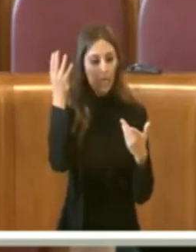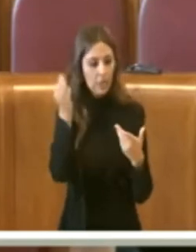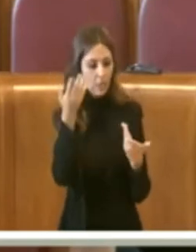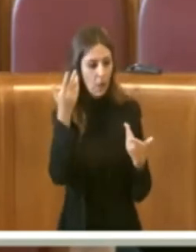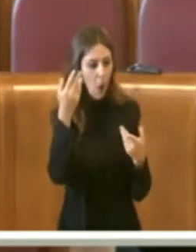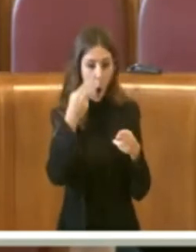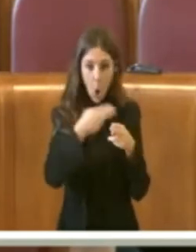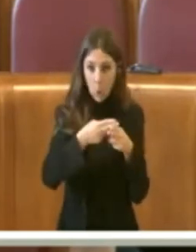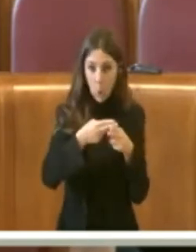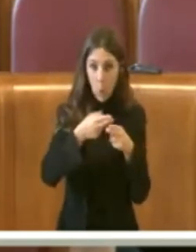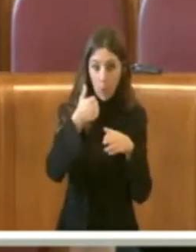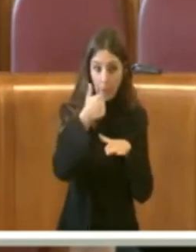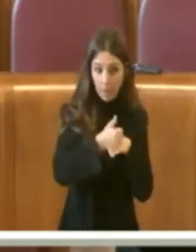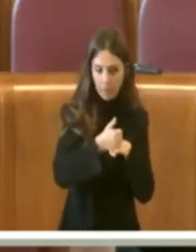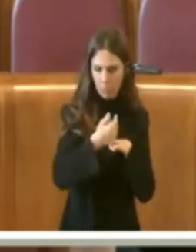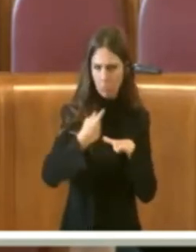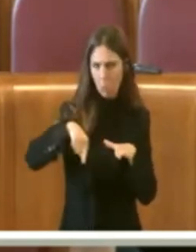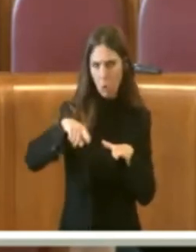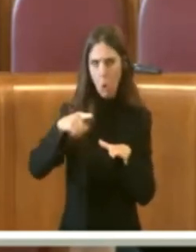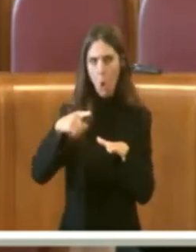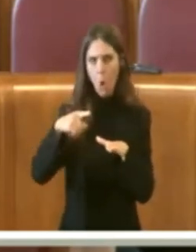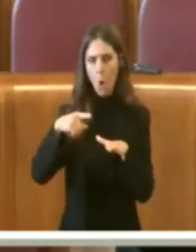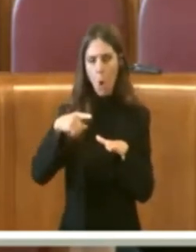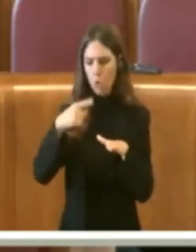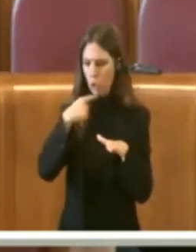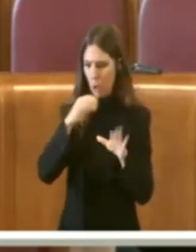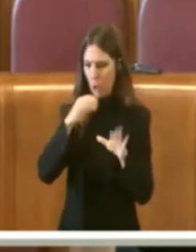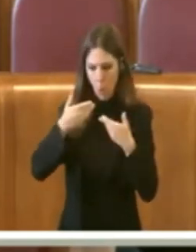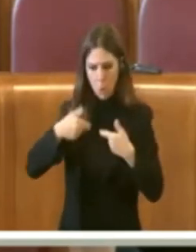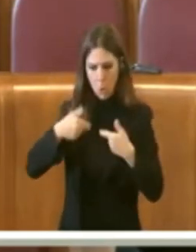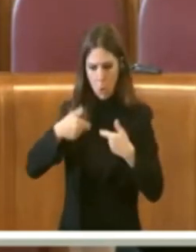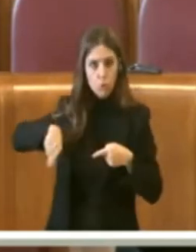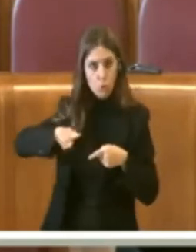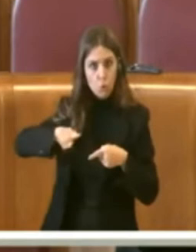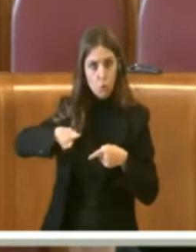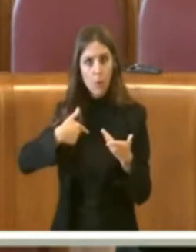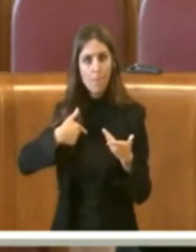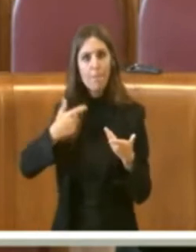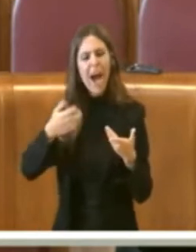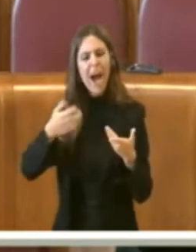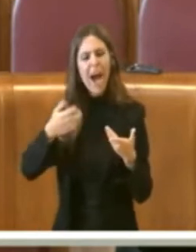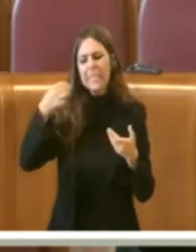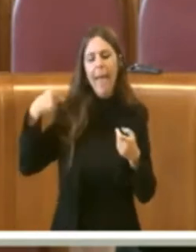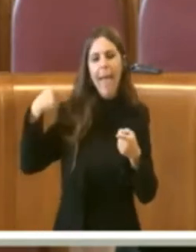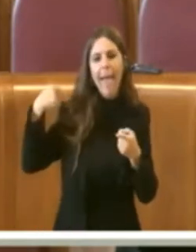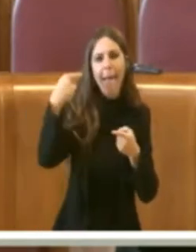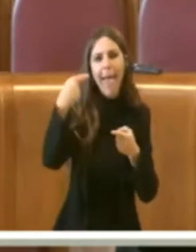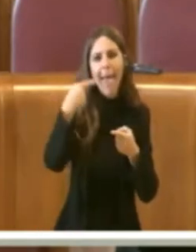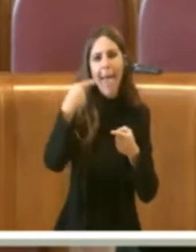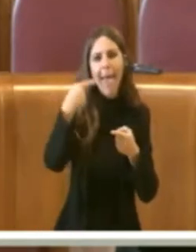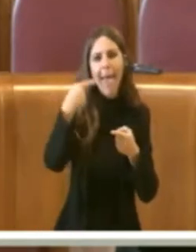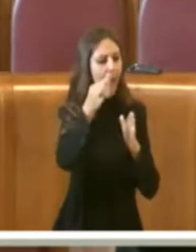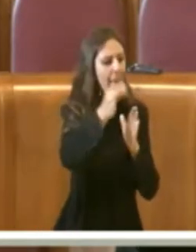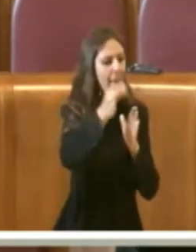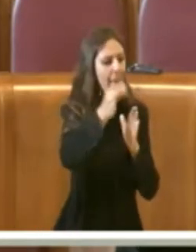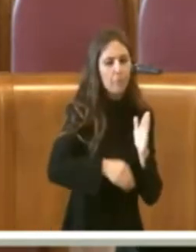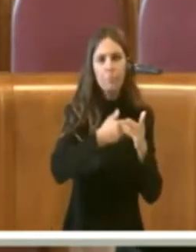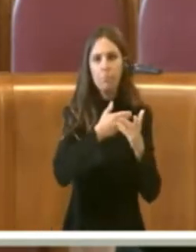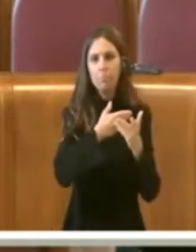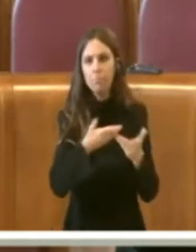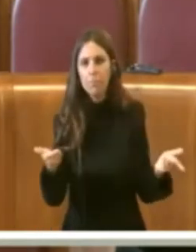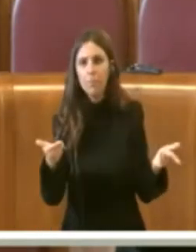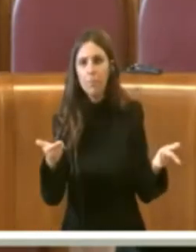Capitale, non parlo di noi, parlo da sempre, faccia dei regolamenti, di pubblica, albopetorio